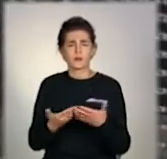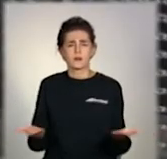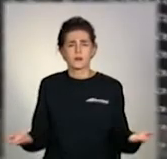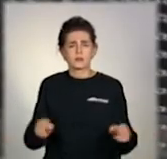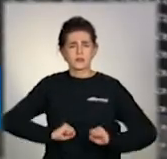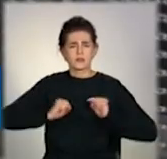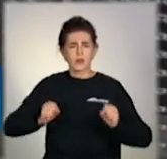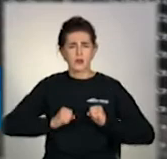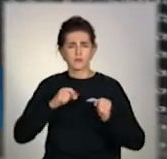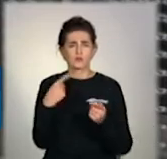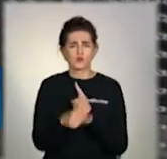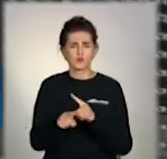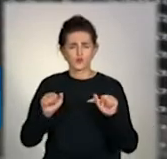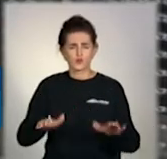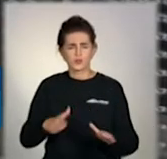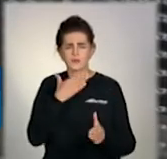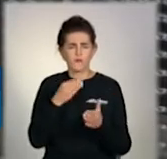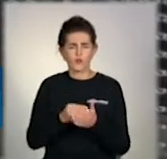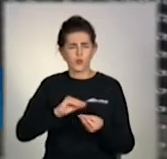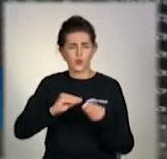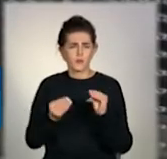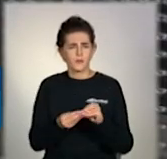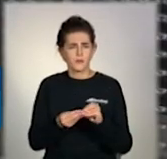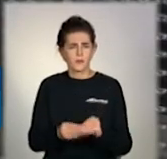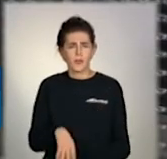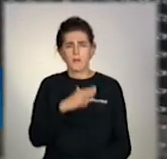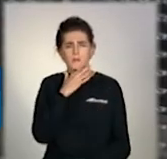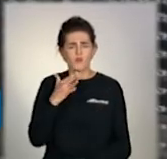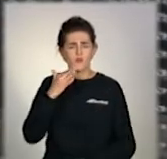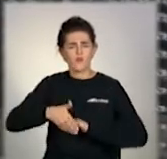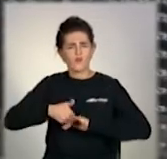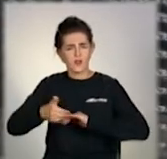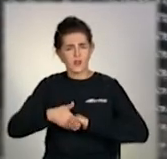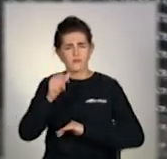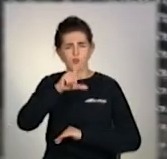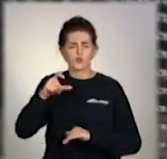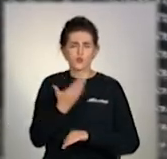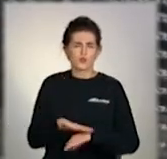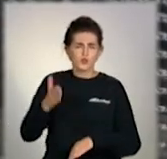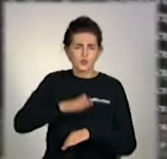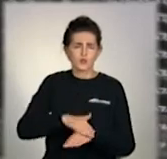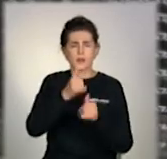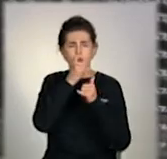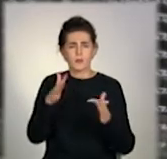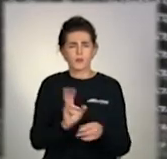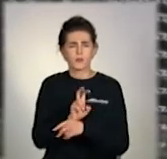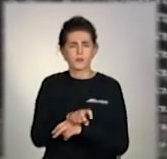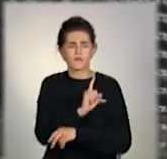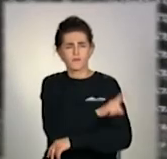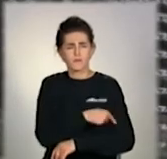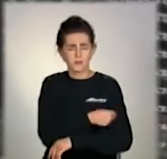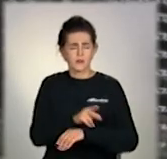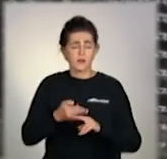намагаються якось по-другому вирішити свої проблеми. Много визивів у нас, тому що люди важкі, вони не можуть прийти в поліклініку.